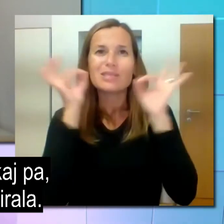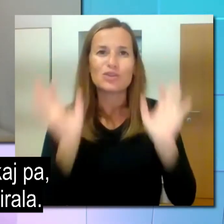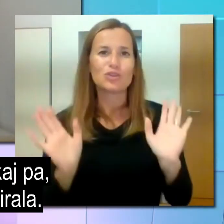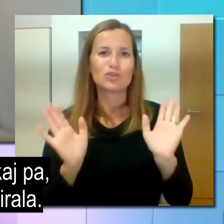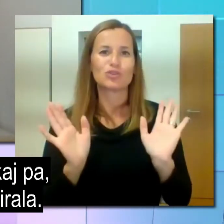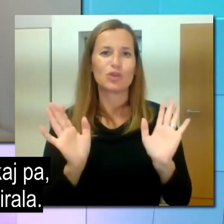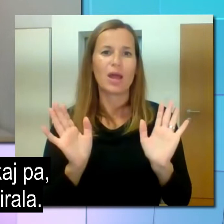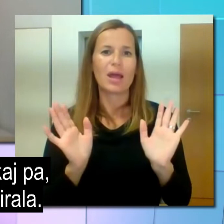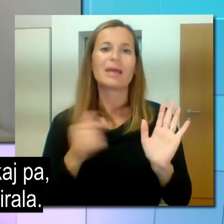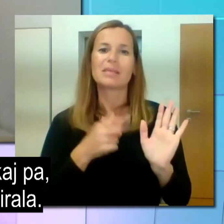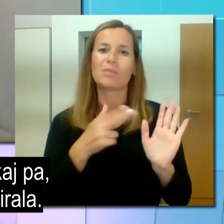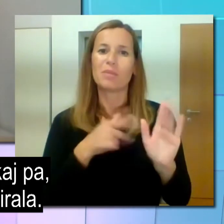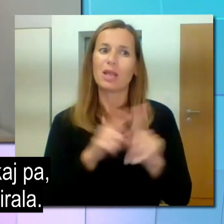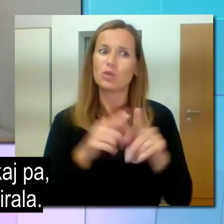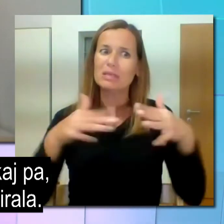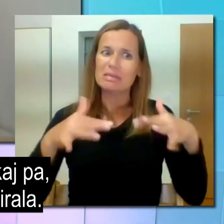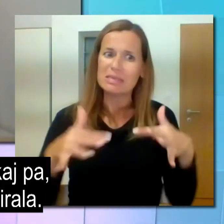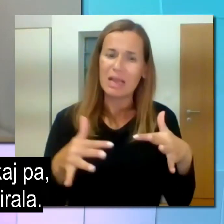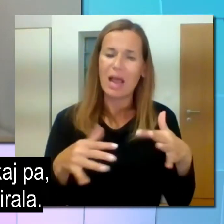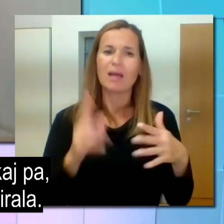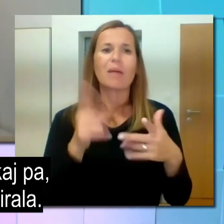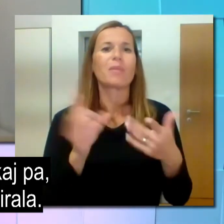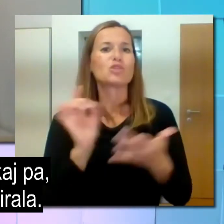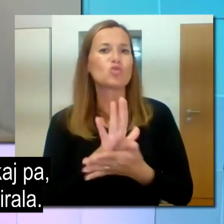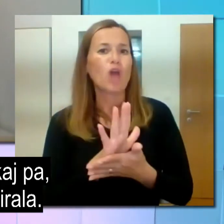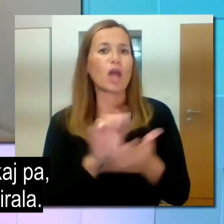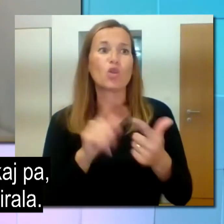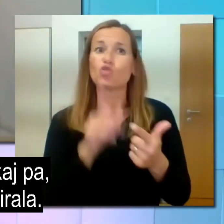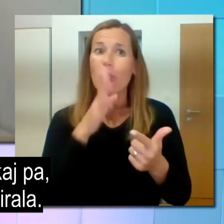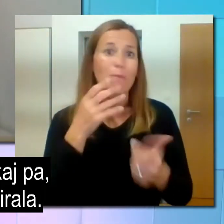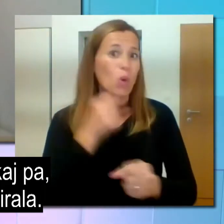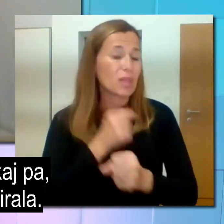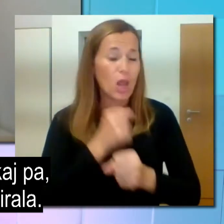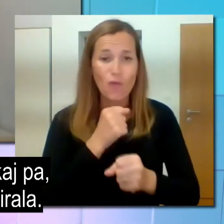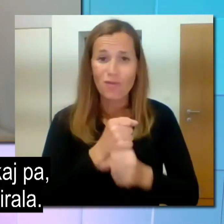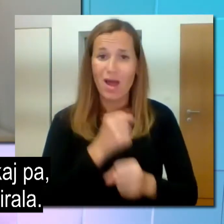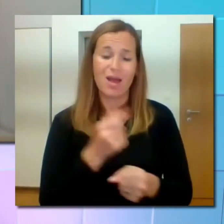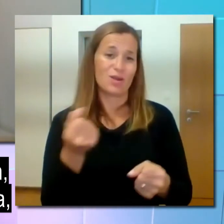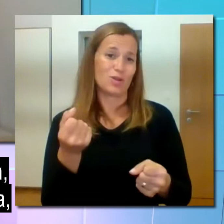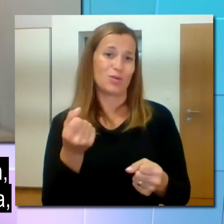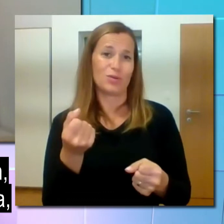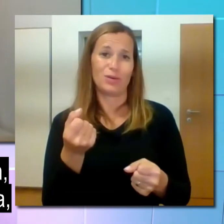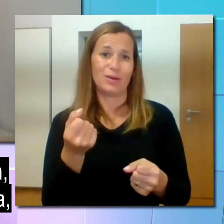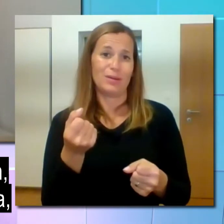V bistvu, imela sem tudi, bom reka, ti strah, kaj pa če zadeva ne bo funkcionirala.